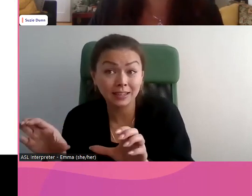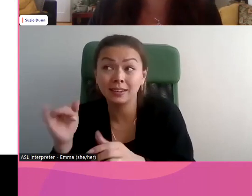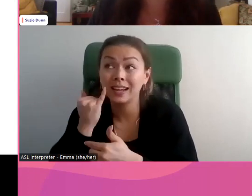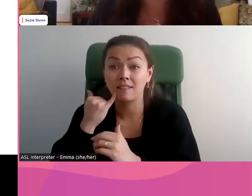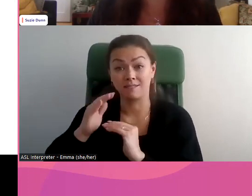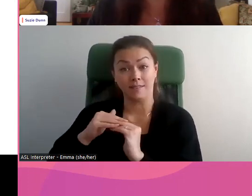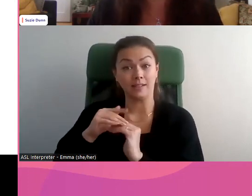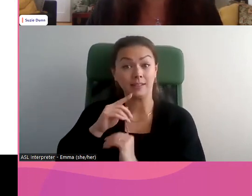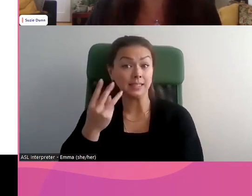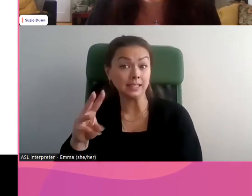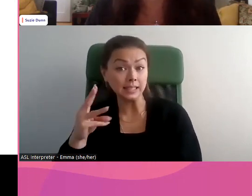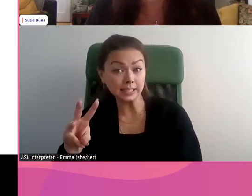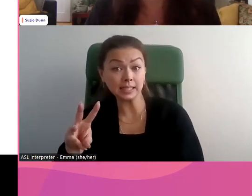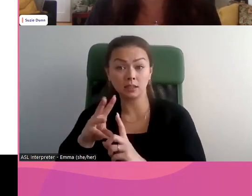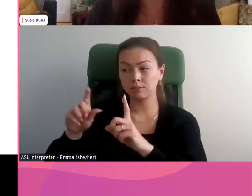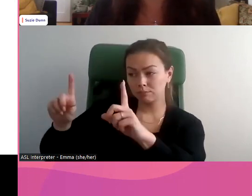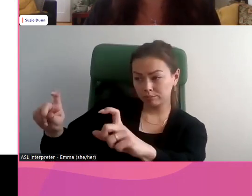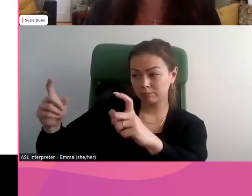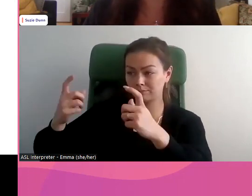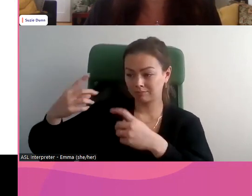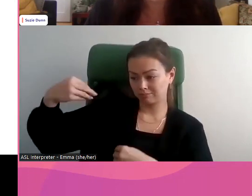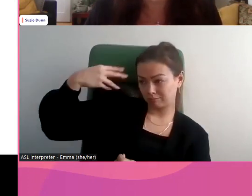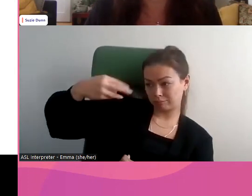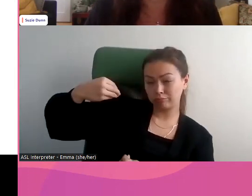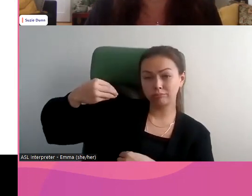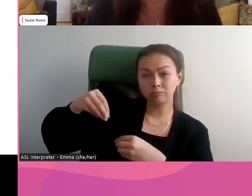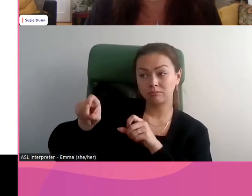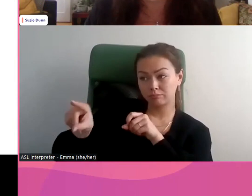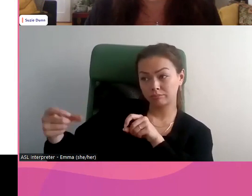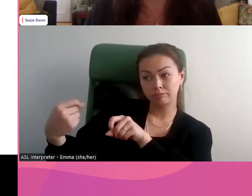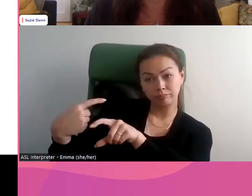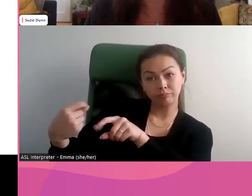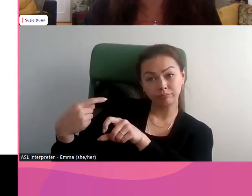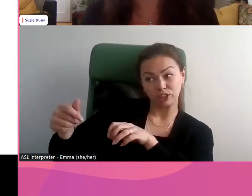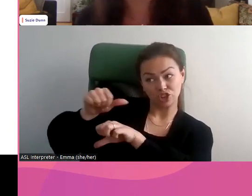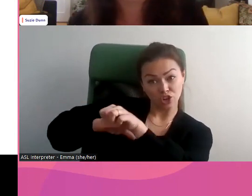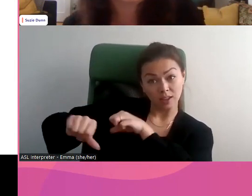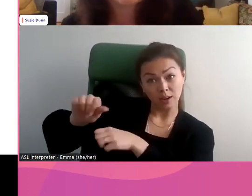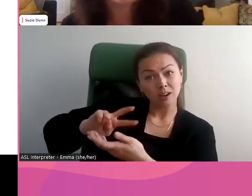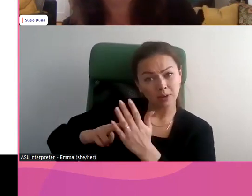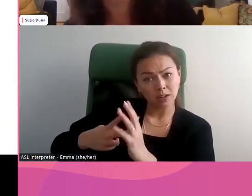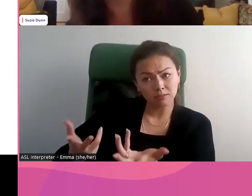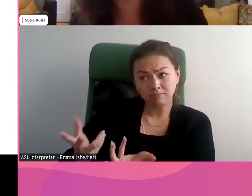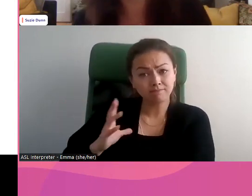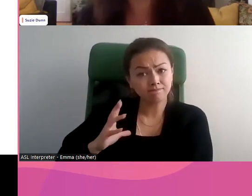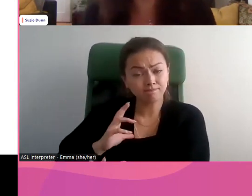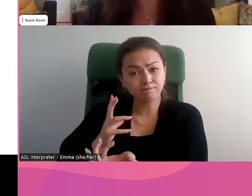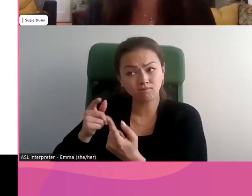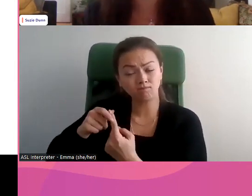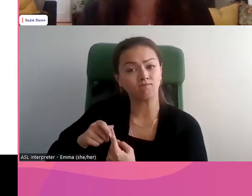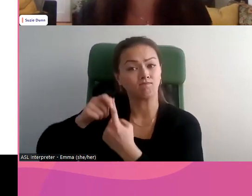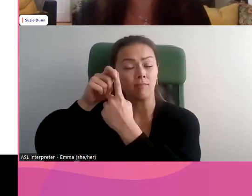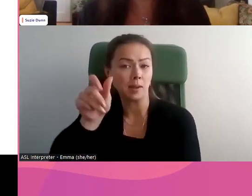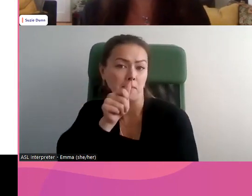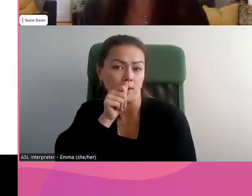16 ans, ils ont pris des photos sexuelles les uns les autres, ils ont partagé avec seulement la personne avec qui ils ont une relation. Eh bien,